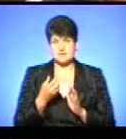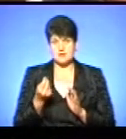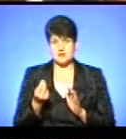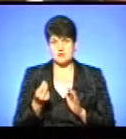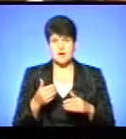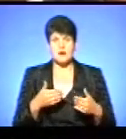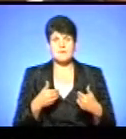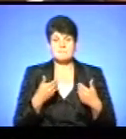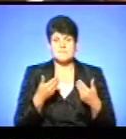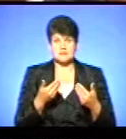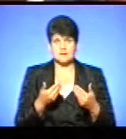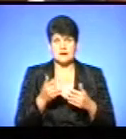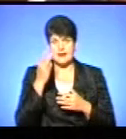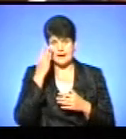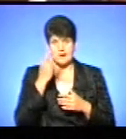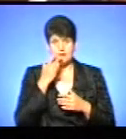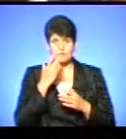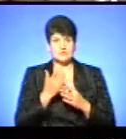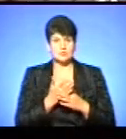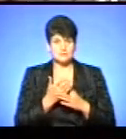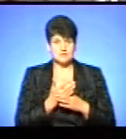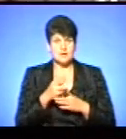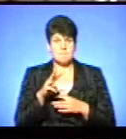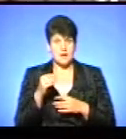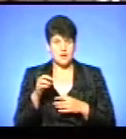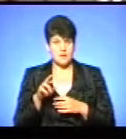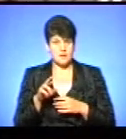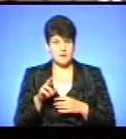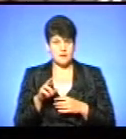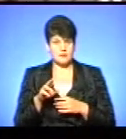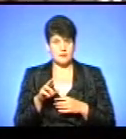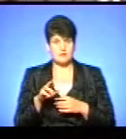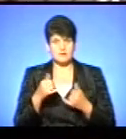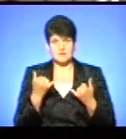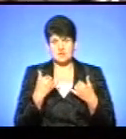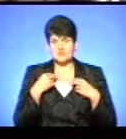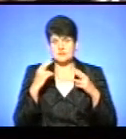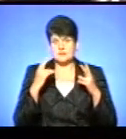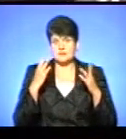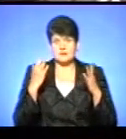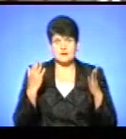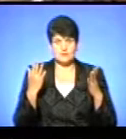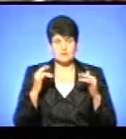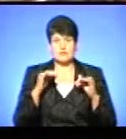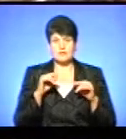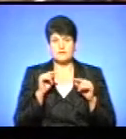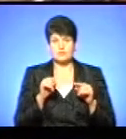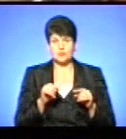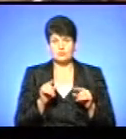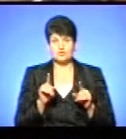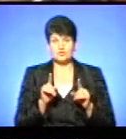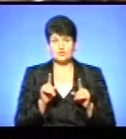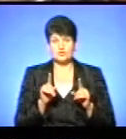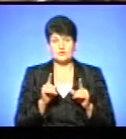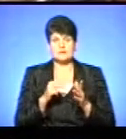Обратились летом на субсидію в мае місяце, а тепер не знаю. Діло в тому, що ввели. Ось став